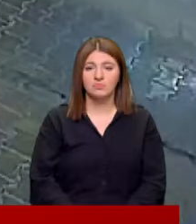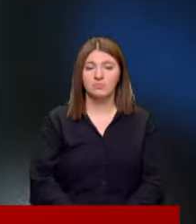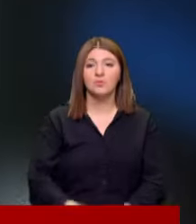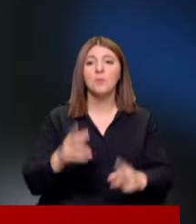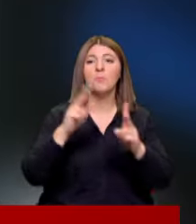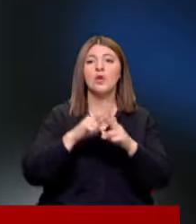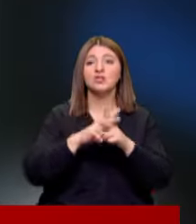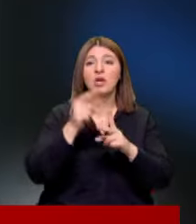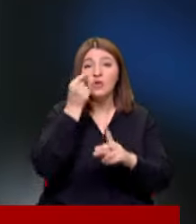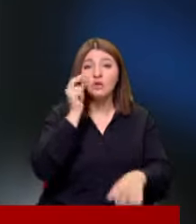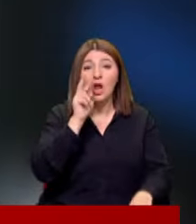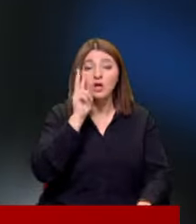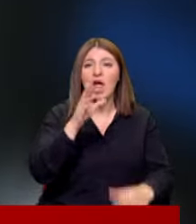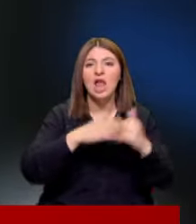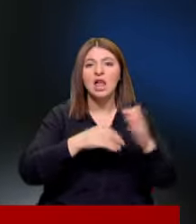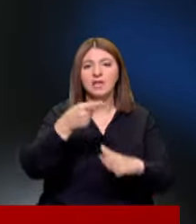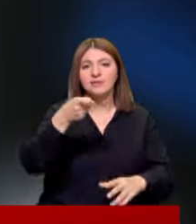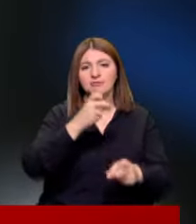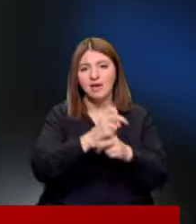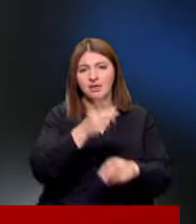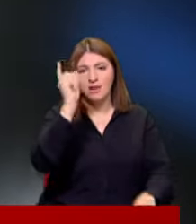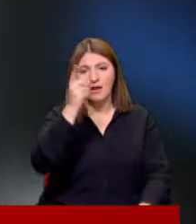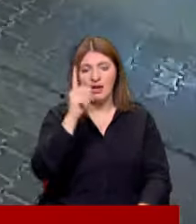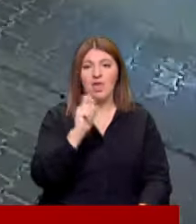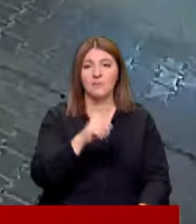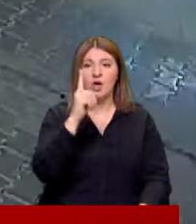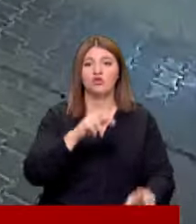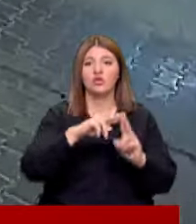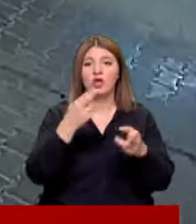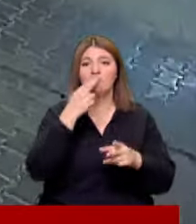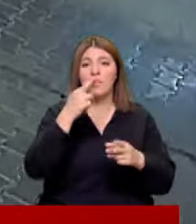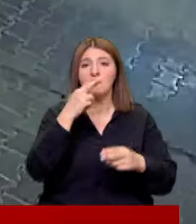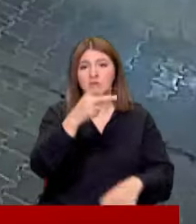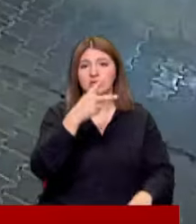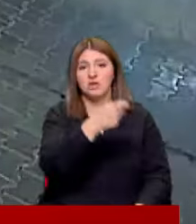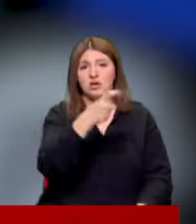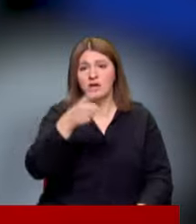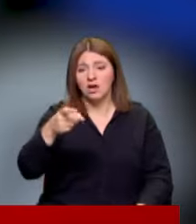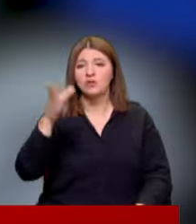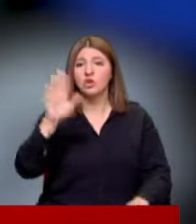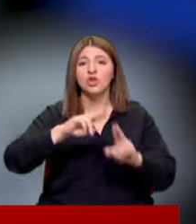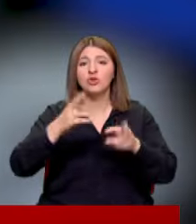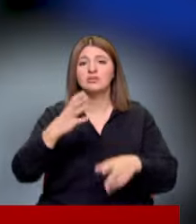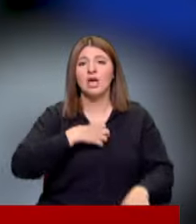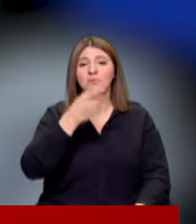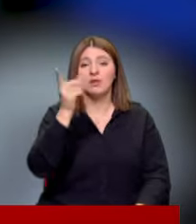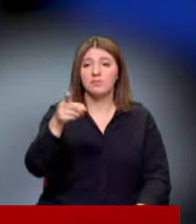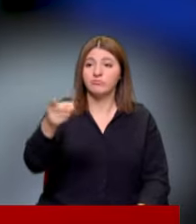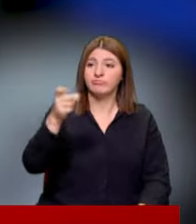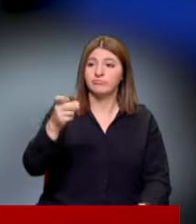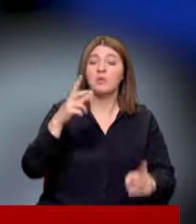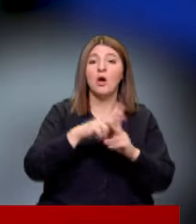Polislerin gözü önünde elinde silahla tehditler savurdu Önce dükkanın camlarını ateş etti Sonra da dükkanın sahibine